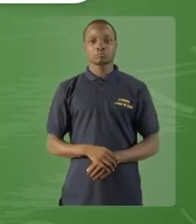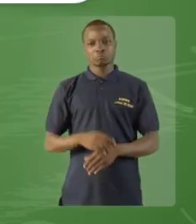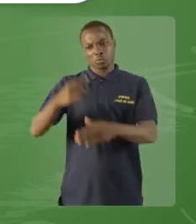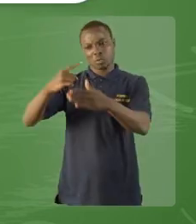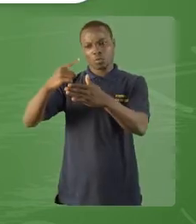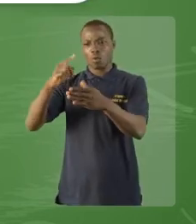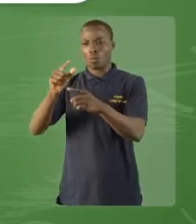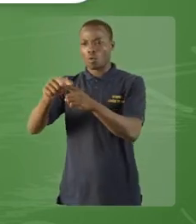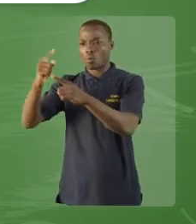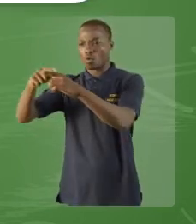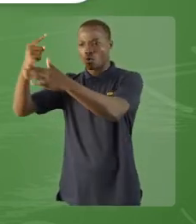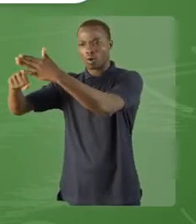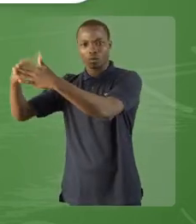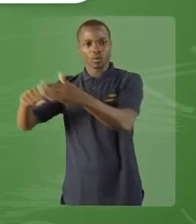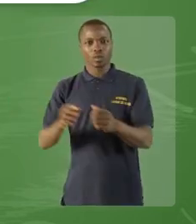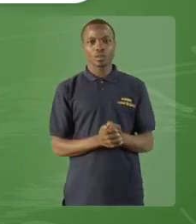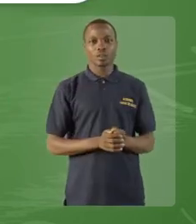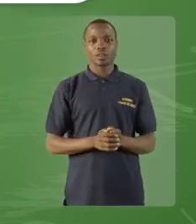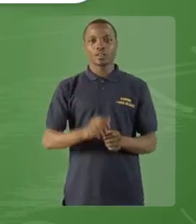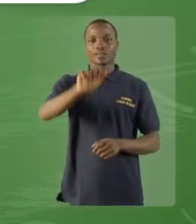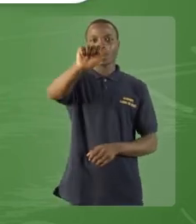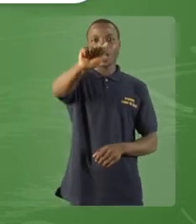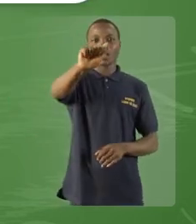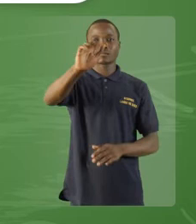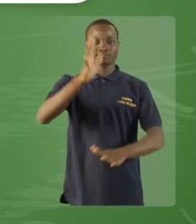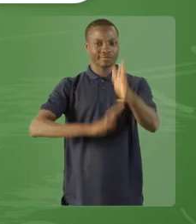A, lancer, est composé de deux mots.